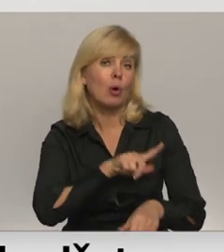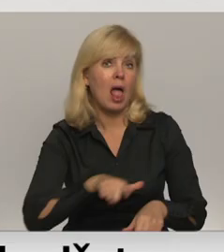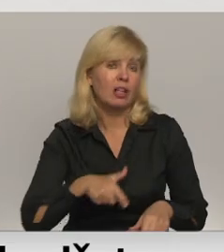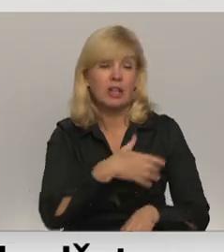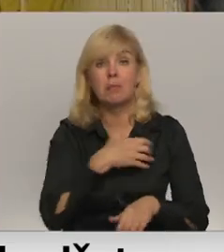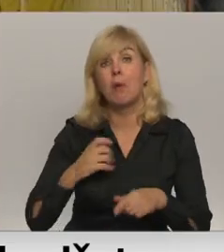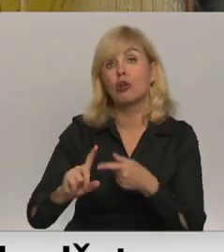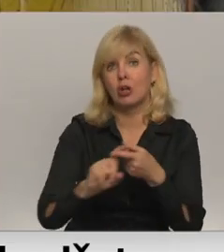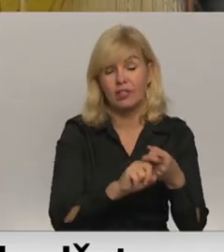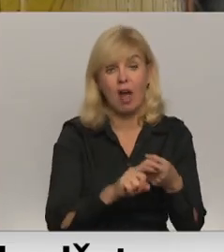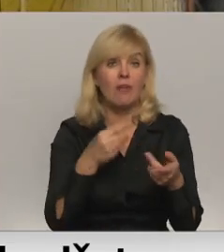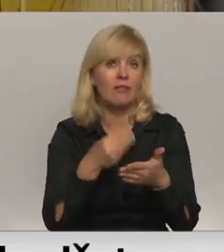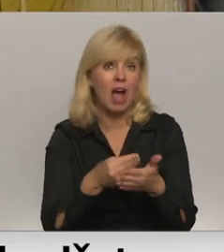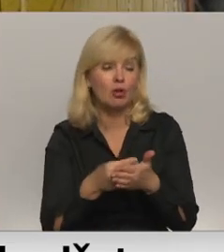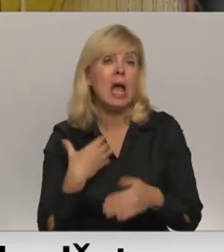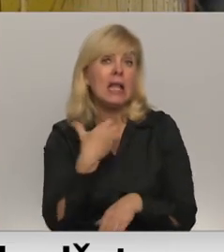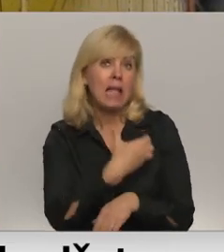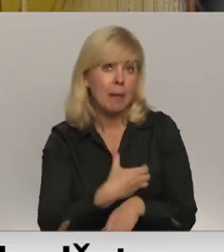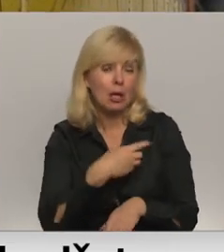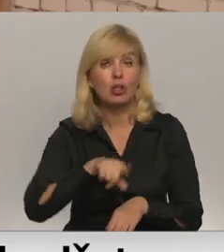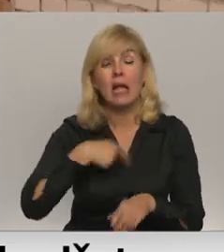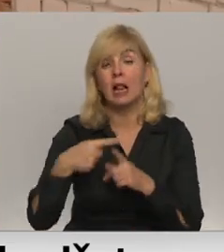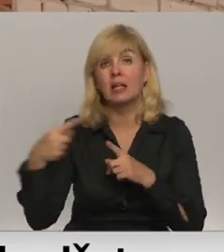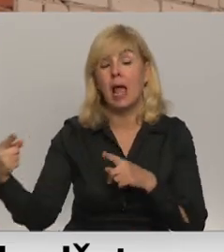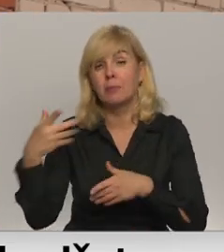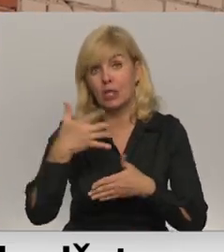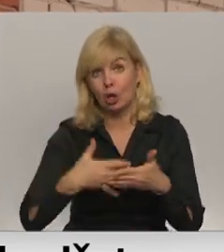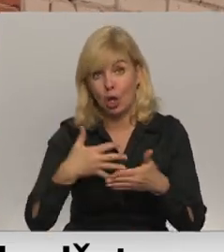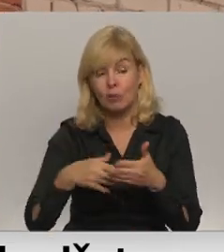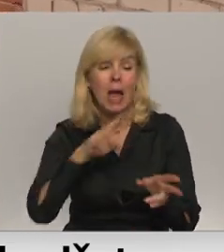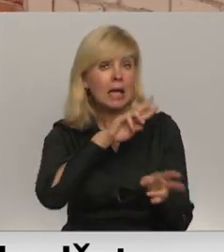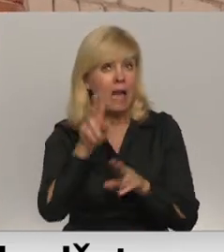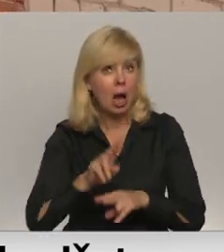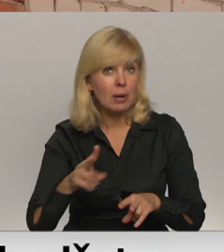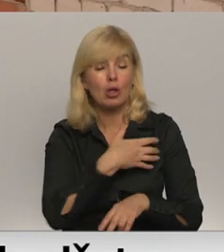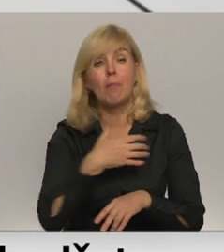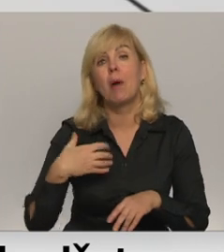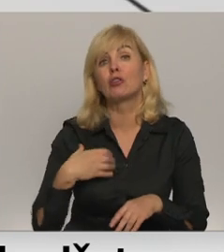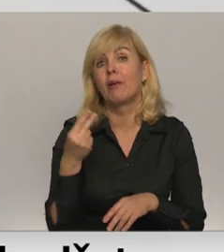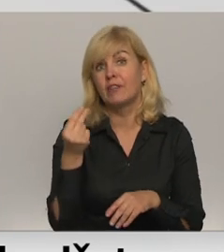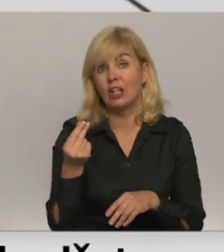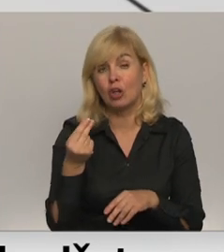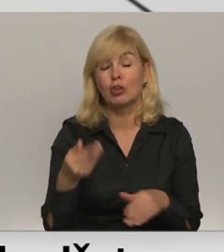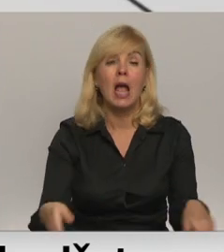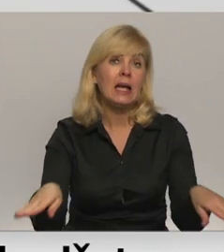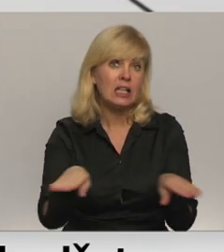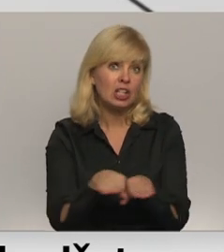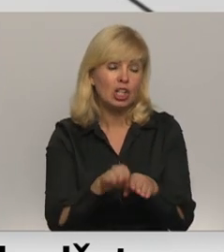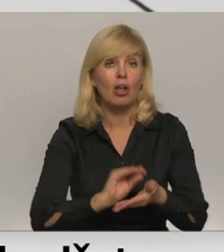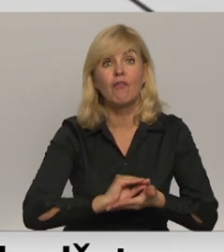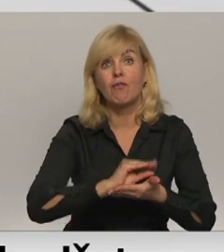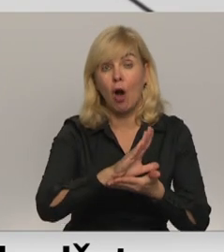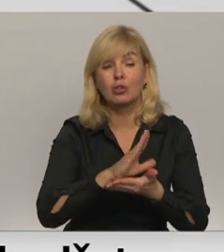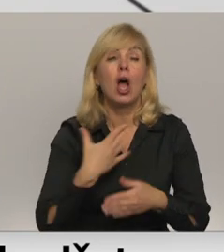pašvaldību savienībā vērtē, ka nepieciešams ilgtermiņa risinājums. Jāpārskata pašvaldību finanšu izlīdzināšanas fonds.